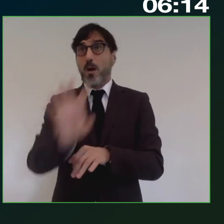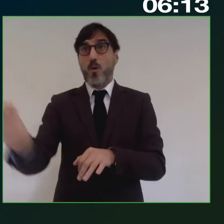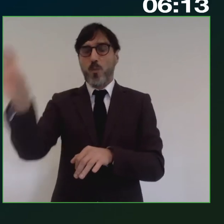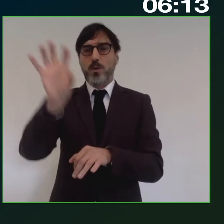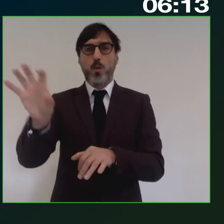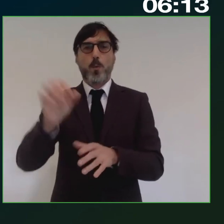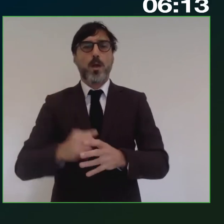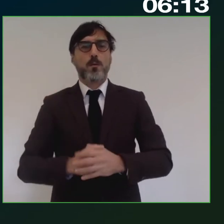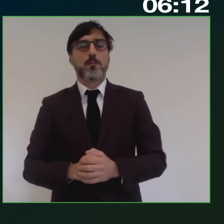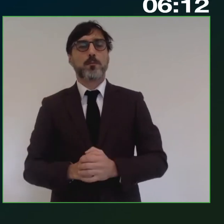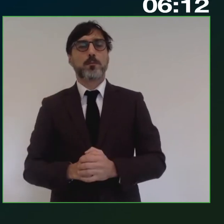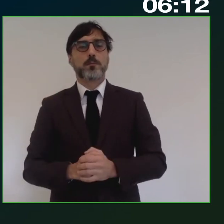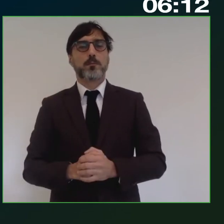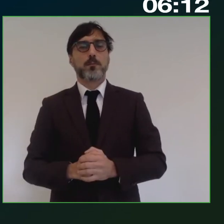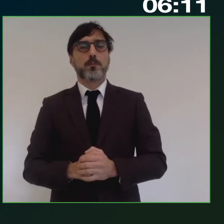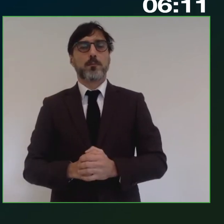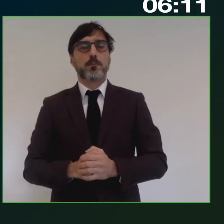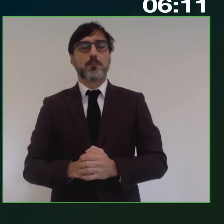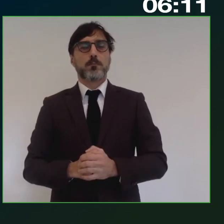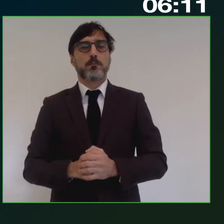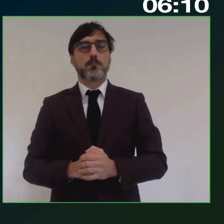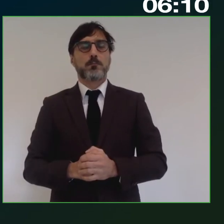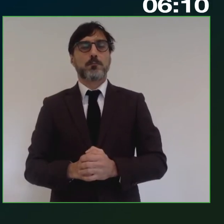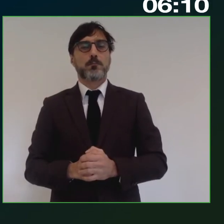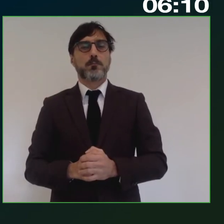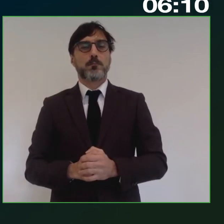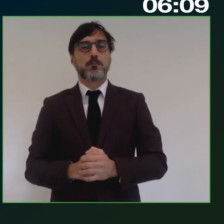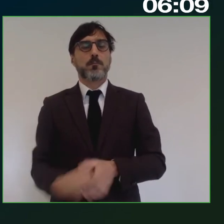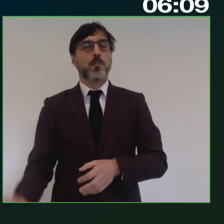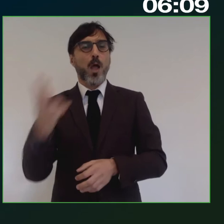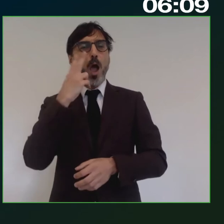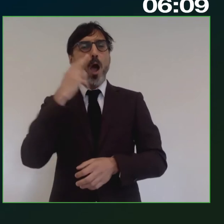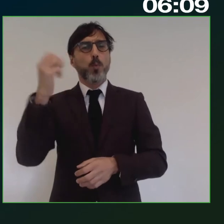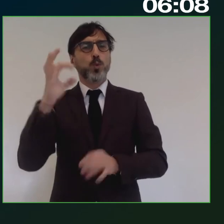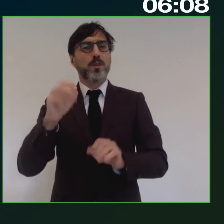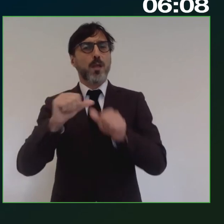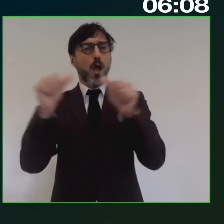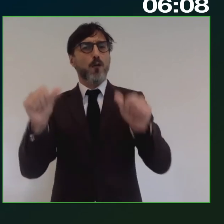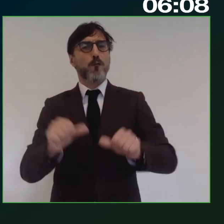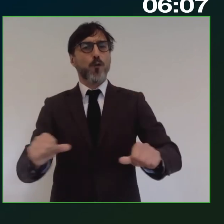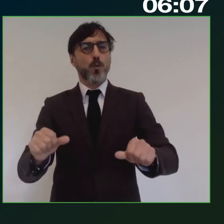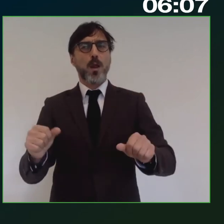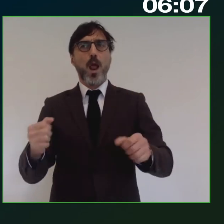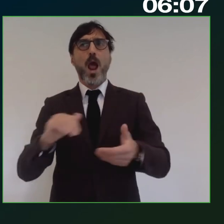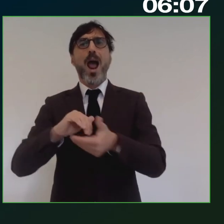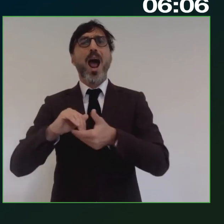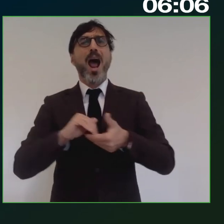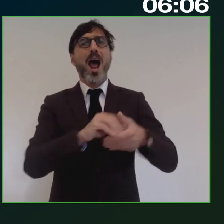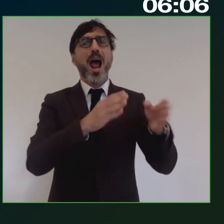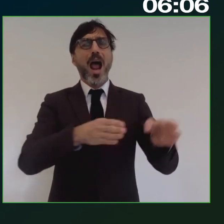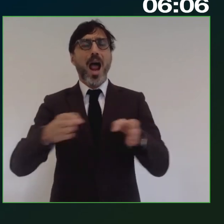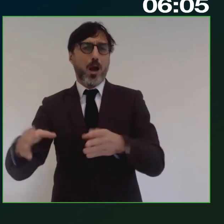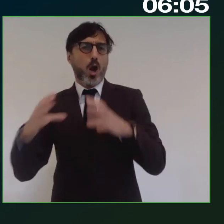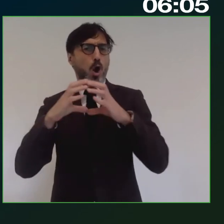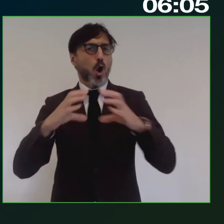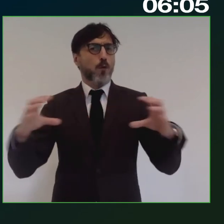C'è da dire che da un punto di vista formale le azioni di categoria, quindi Confindustria